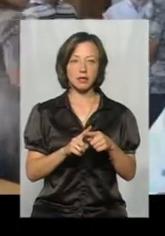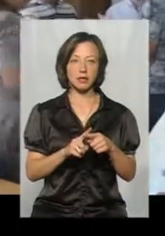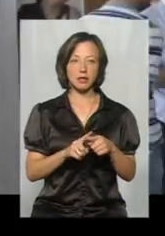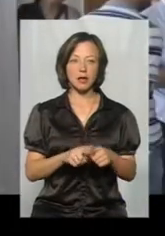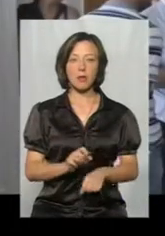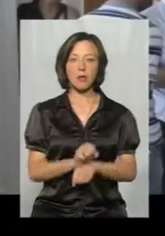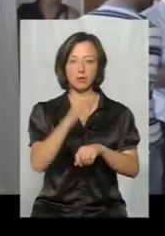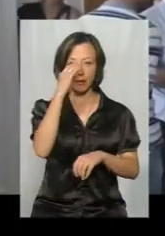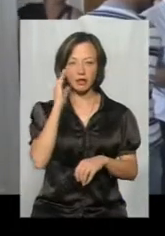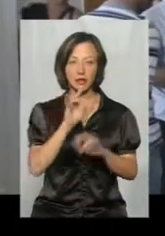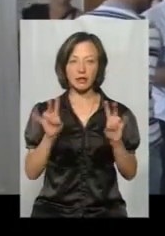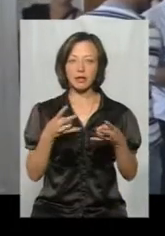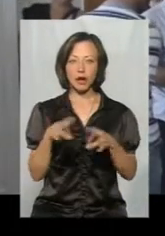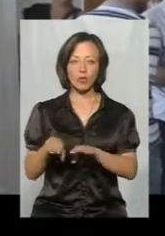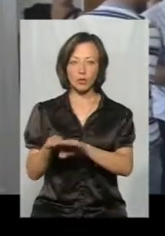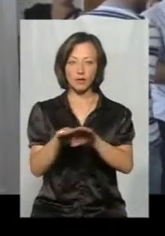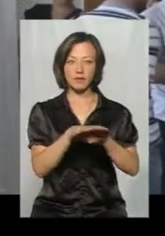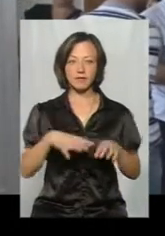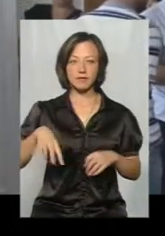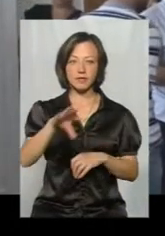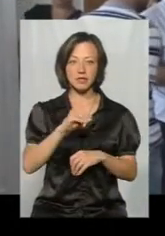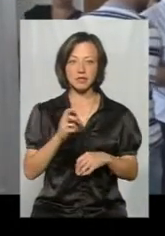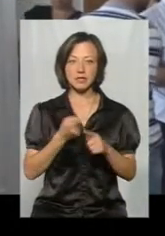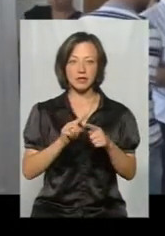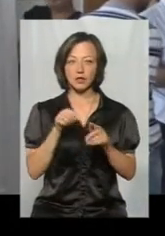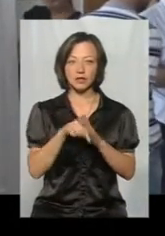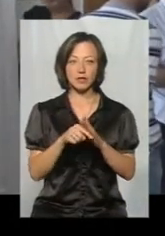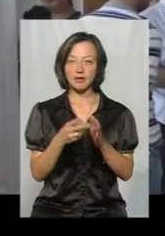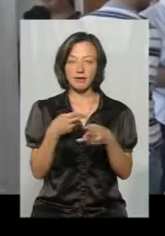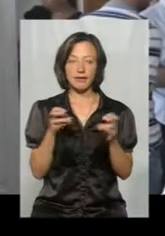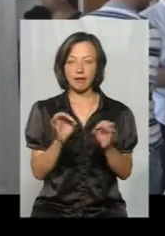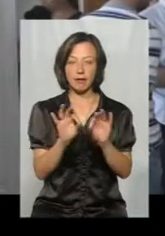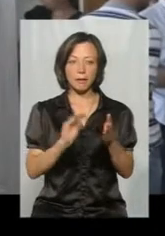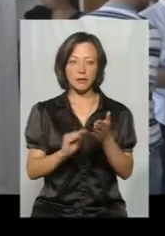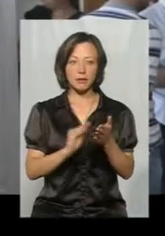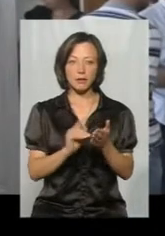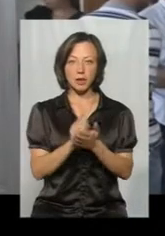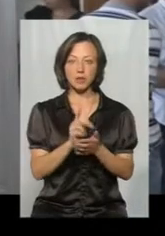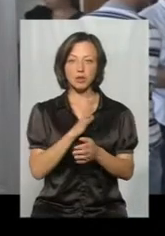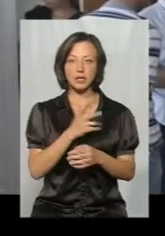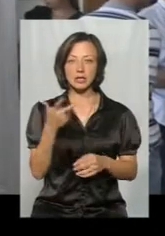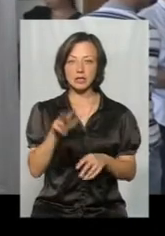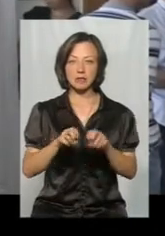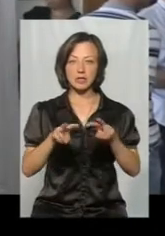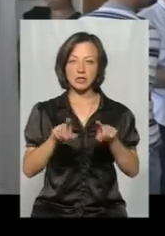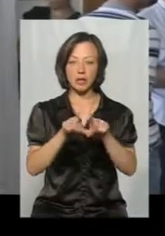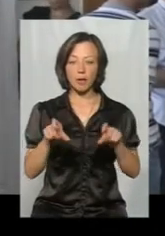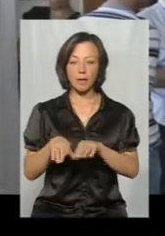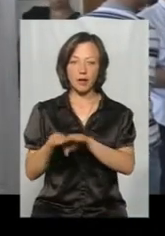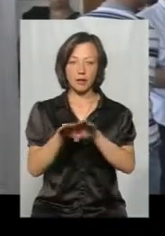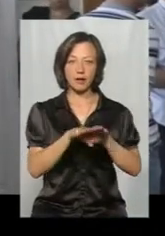батьків. Не треба уніфікувати усіх, не означає, ніде не написано, що мають бути три спеціалізованих заклади під одну